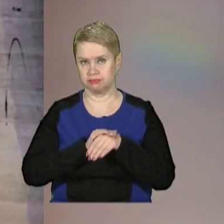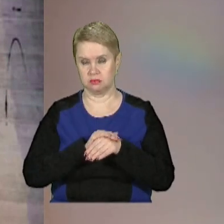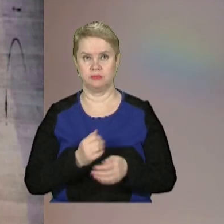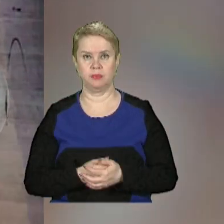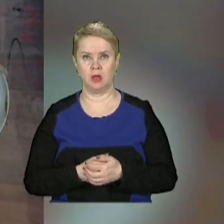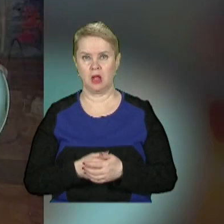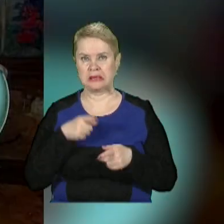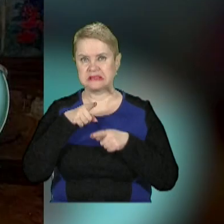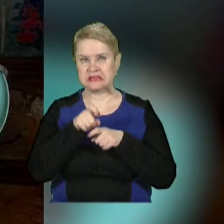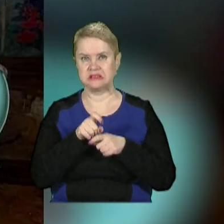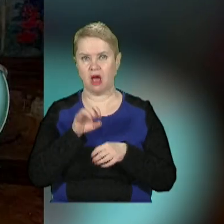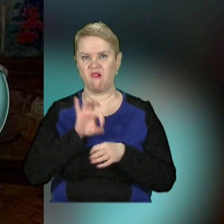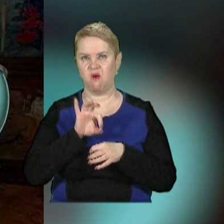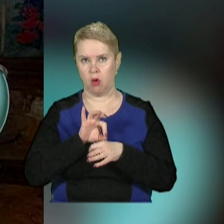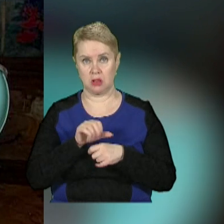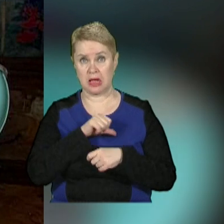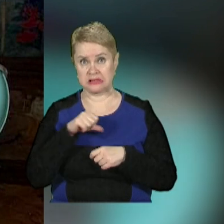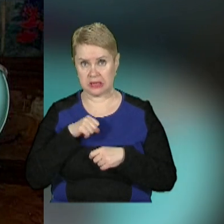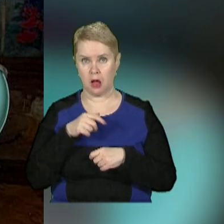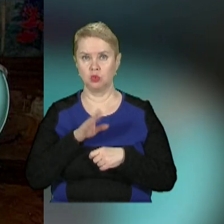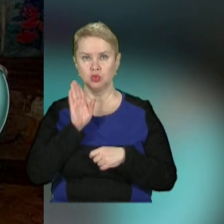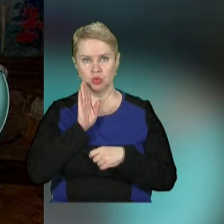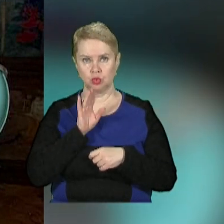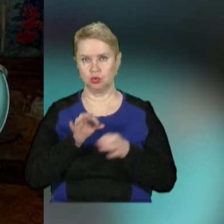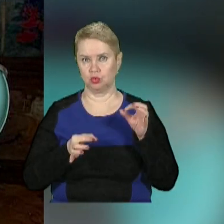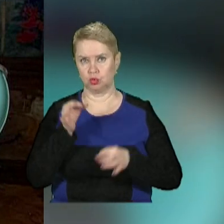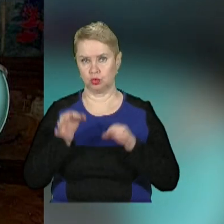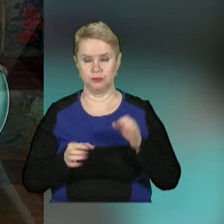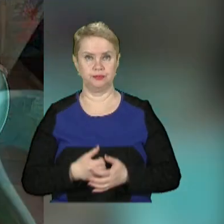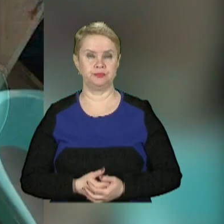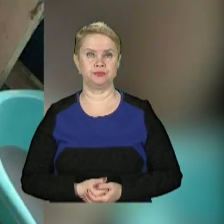паразитарне захворювання. На саму жінку чекатиме суд.